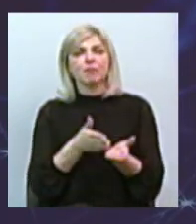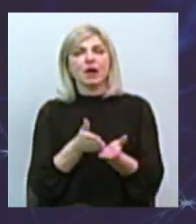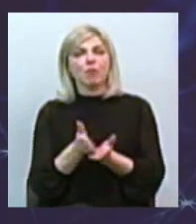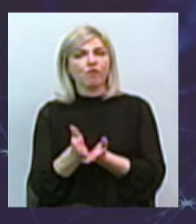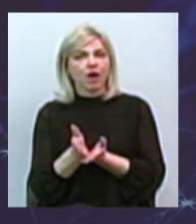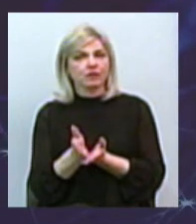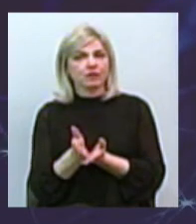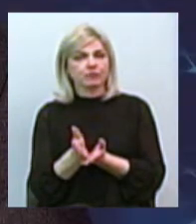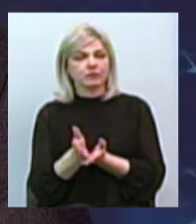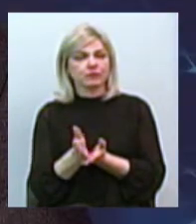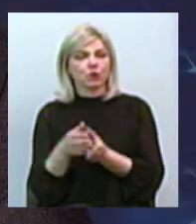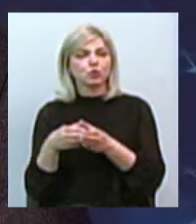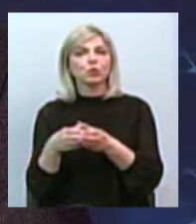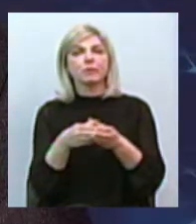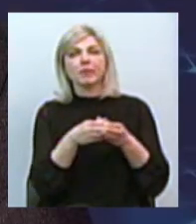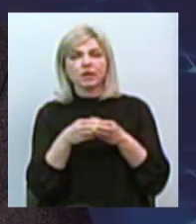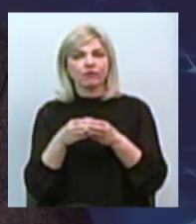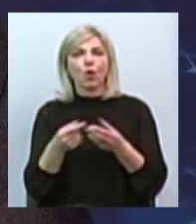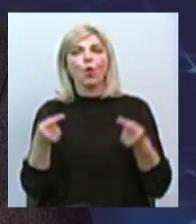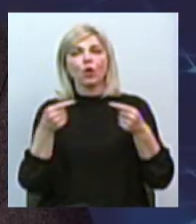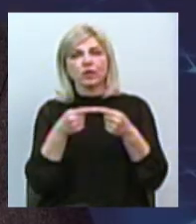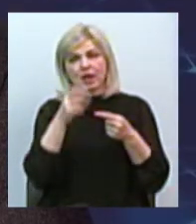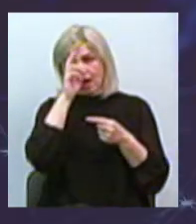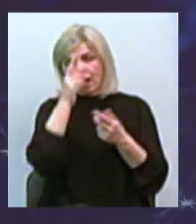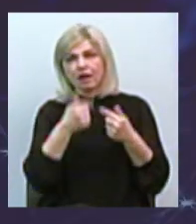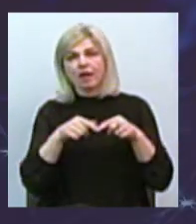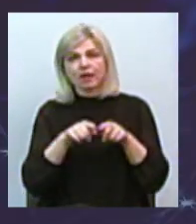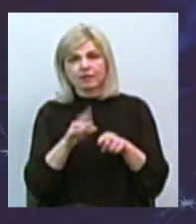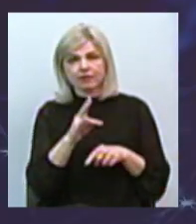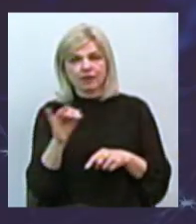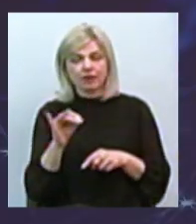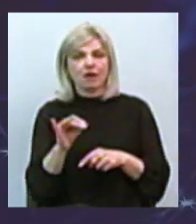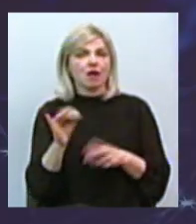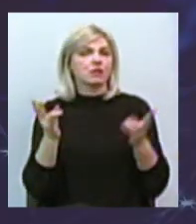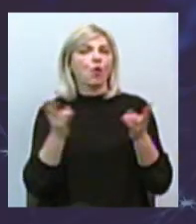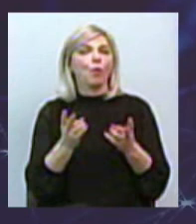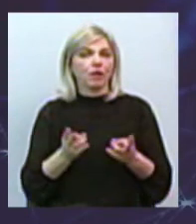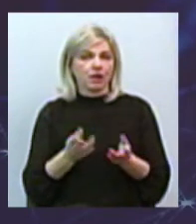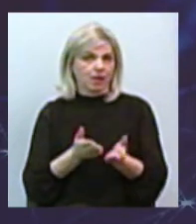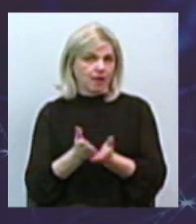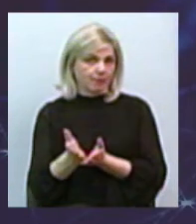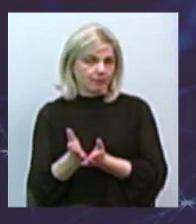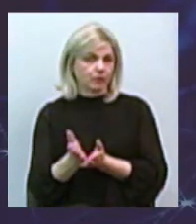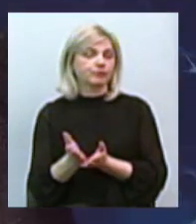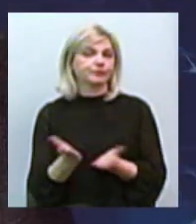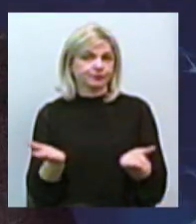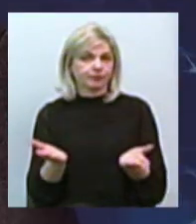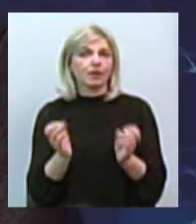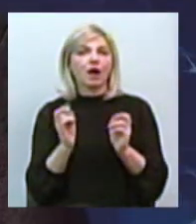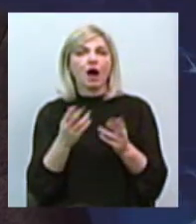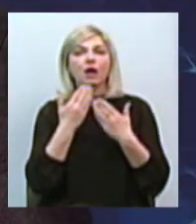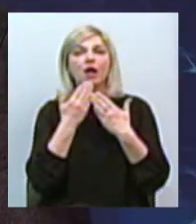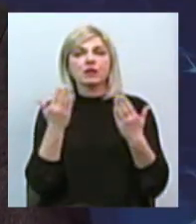суспільство конкретної країни в даному разі у необхідному тобі напрямку. В нужному напрямку. Як в Радянському